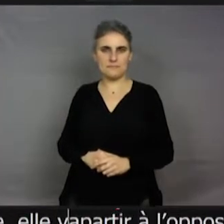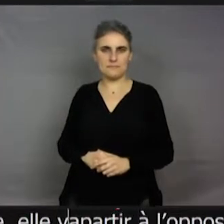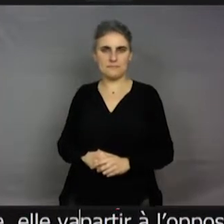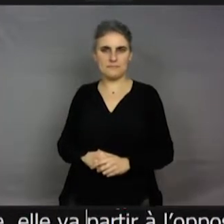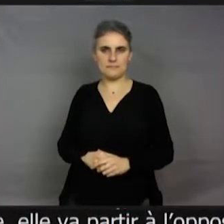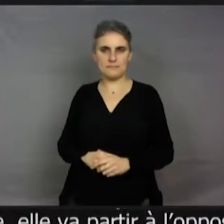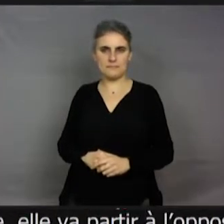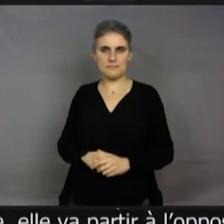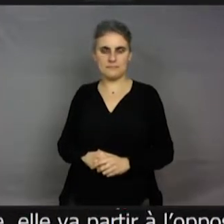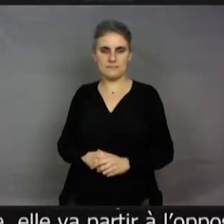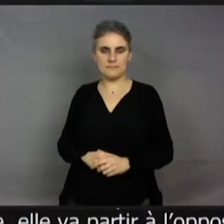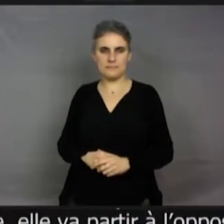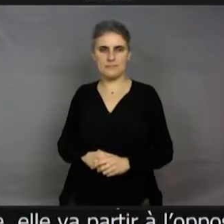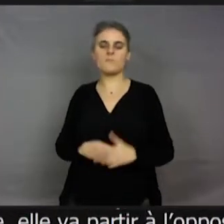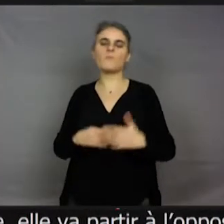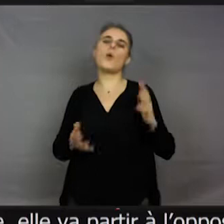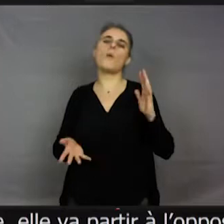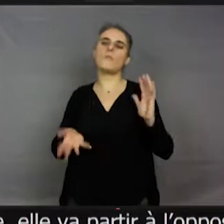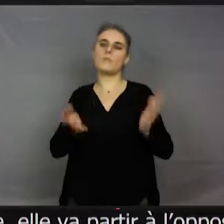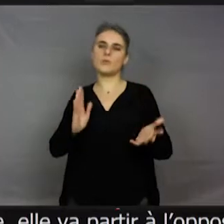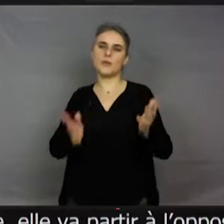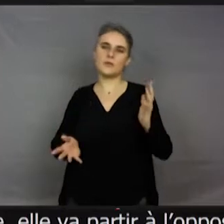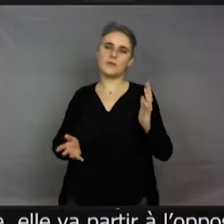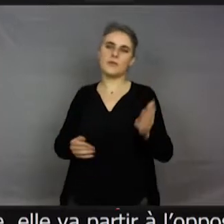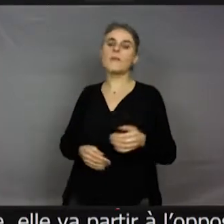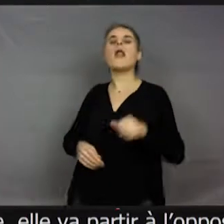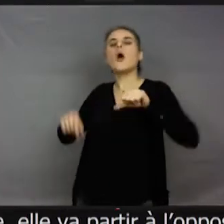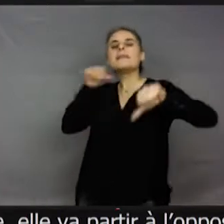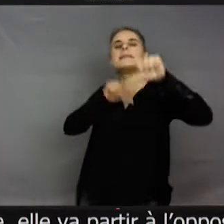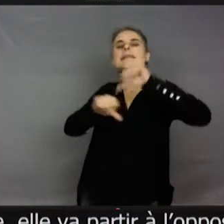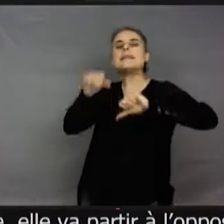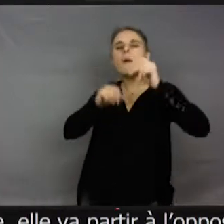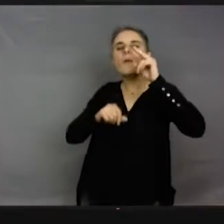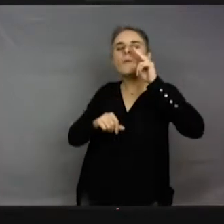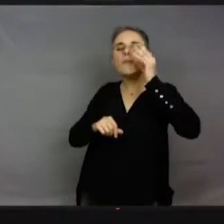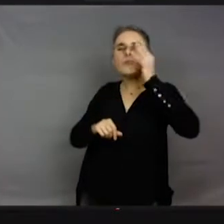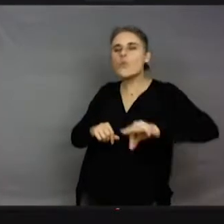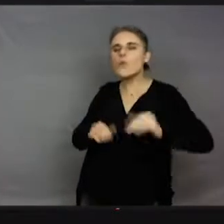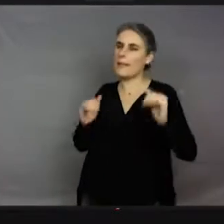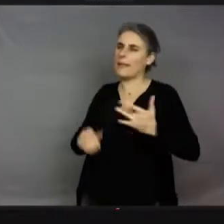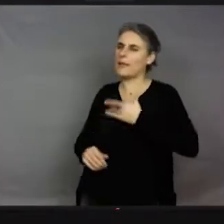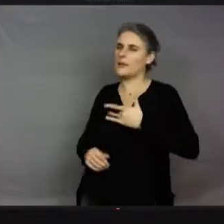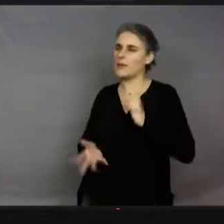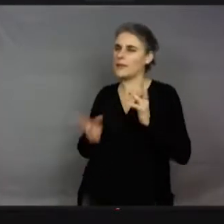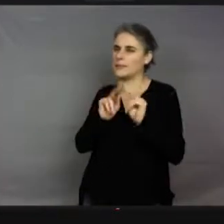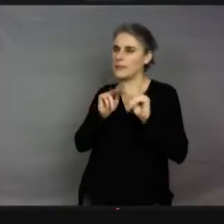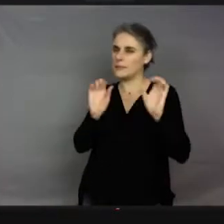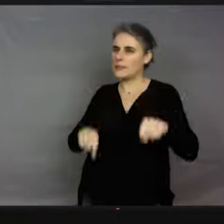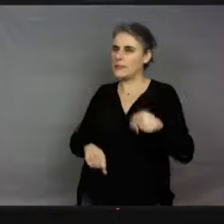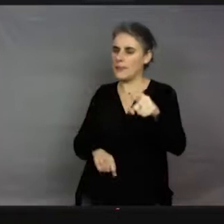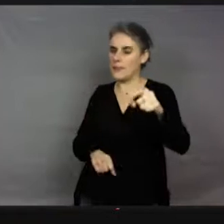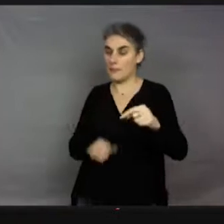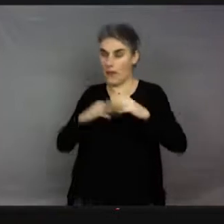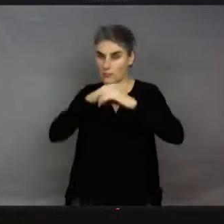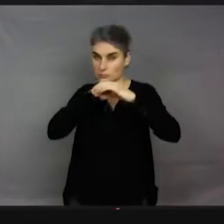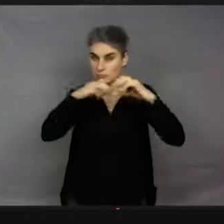Je vais peut-être passer... Même pas peur des pesticides, c'est quand même intéressant de montrer justement leur intelligence d'adaptation.